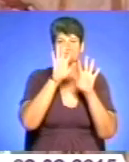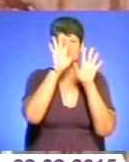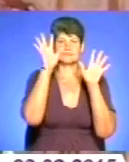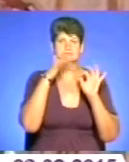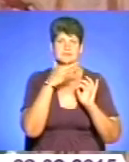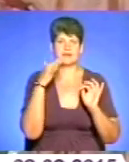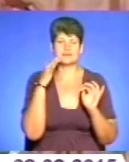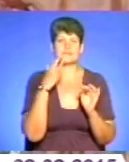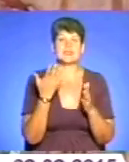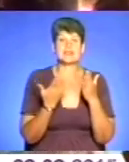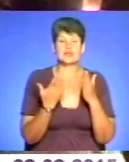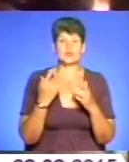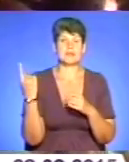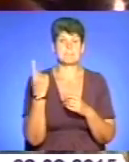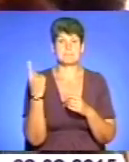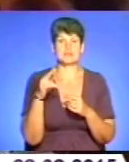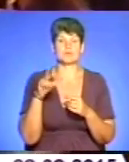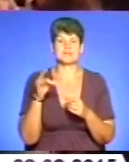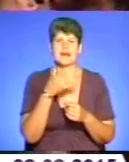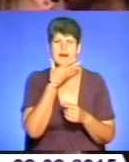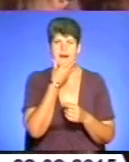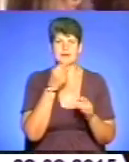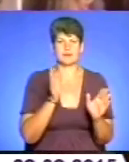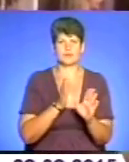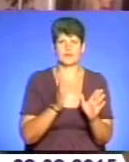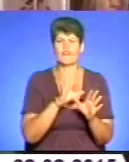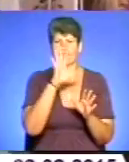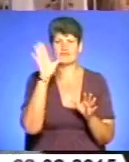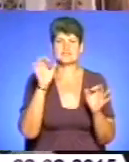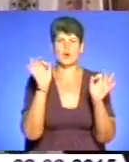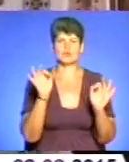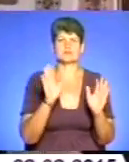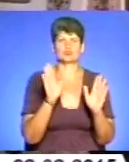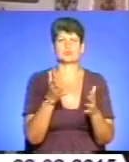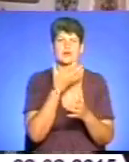народними прикметами, якщо на першу Прочисту гарна погода, вся осінь буде гарна.